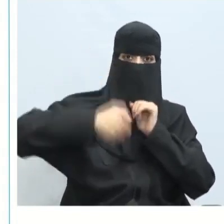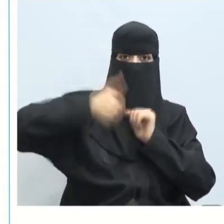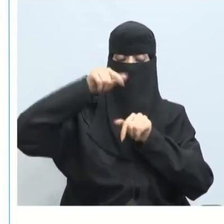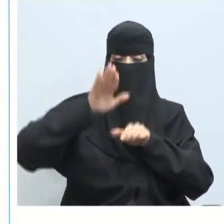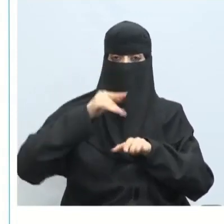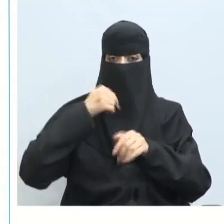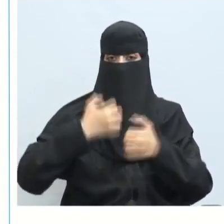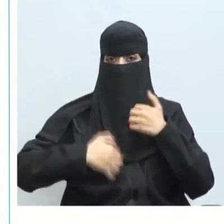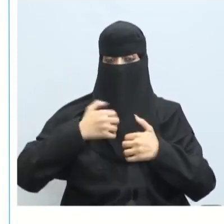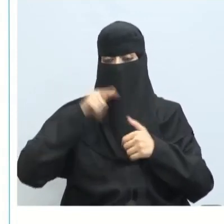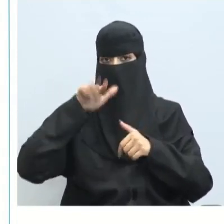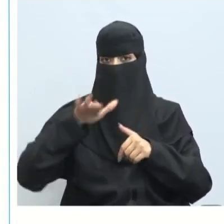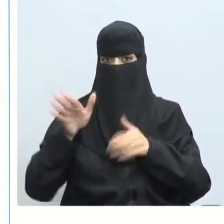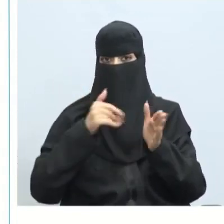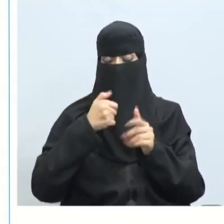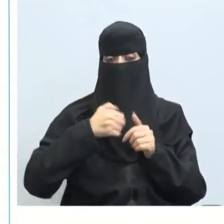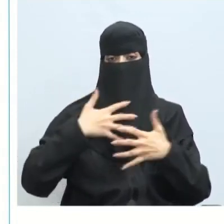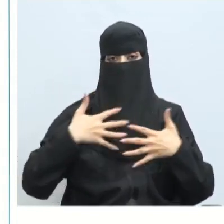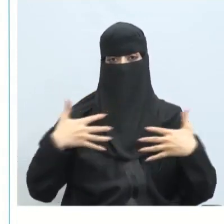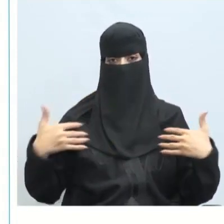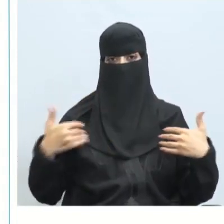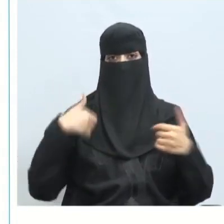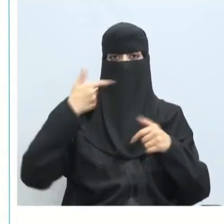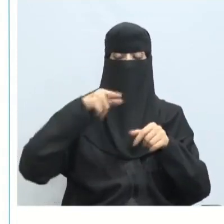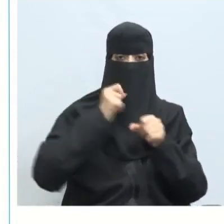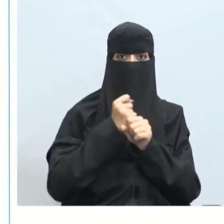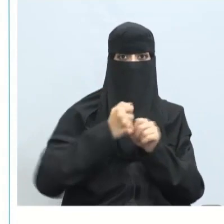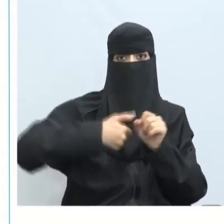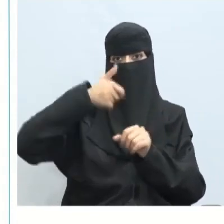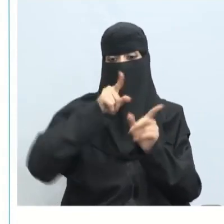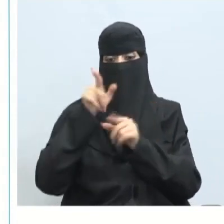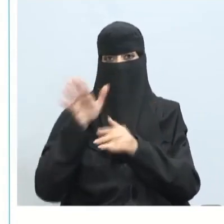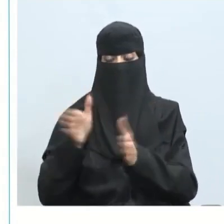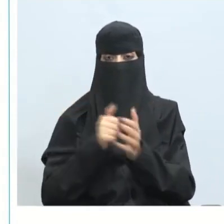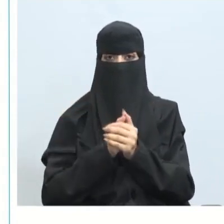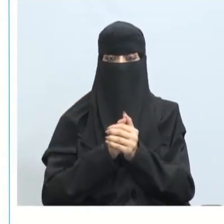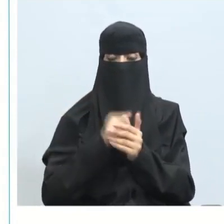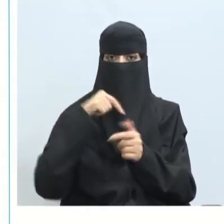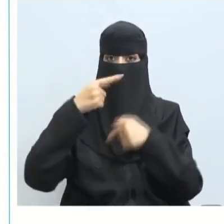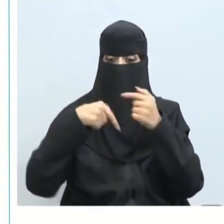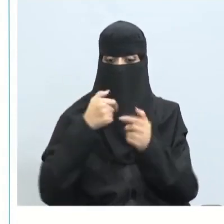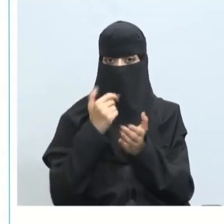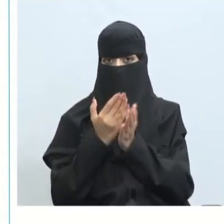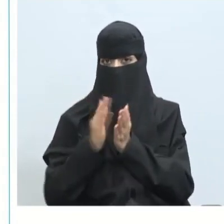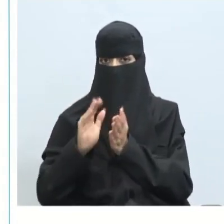بالتأكيد ستشعر بالراحة إذا أنجزت هذا الأمر ولكنها تزول